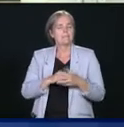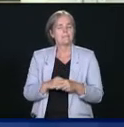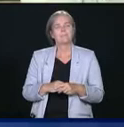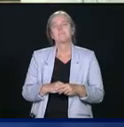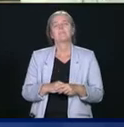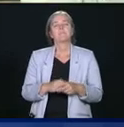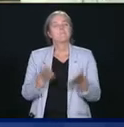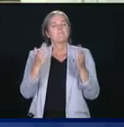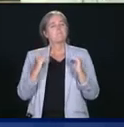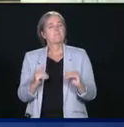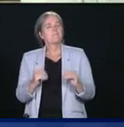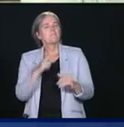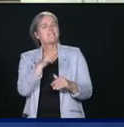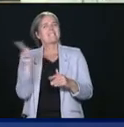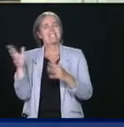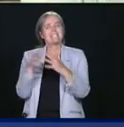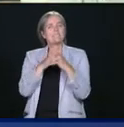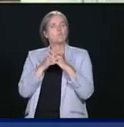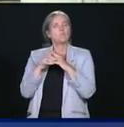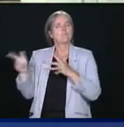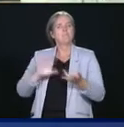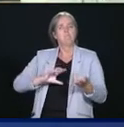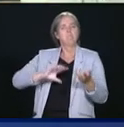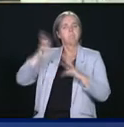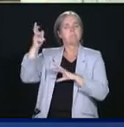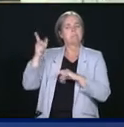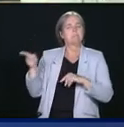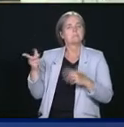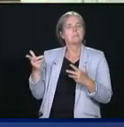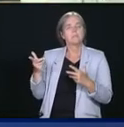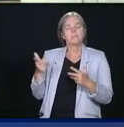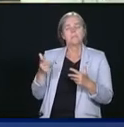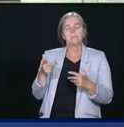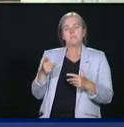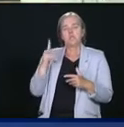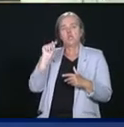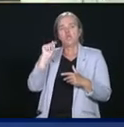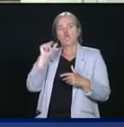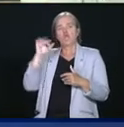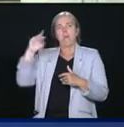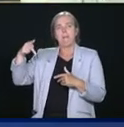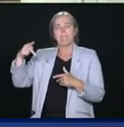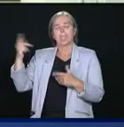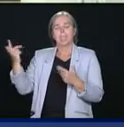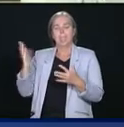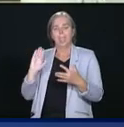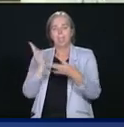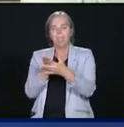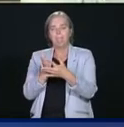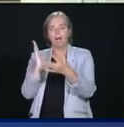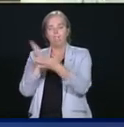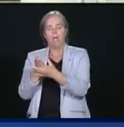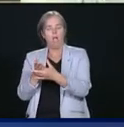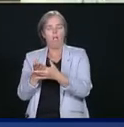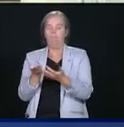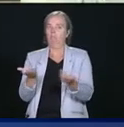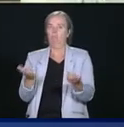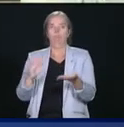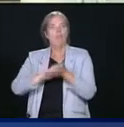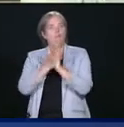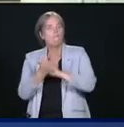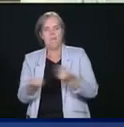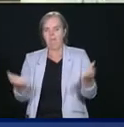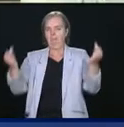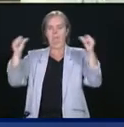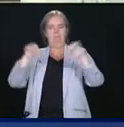tensions qui ont cours aux États-Unis, on constate que les interventions du président Trump, notamment, ont jeté de l'huile sur le feu. n pas du tout